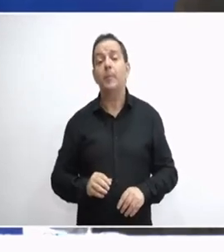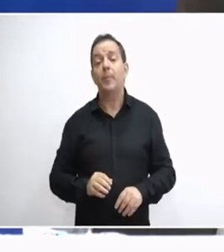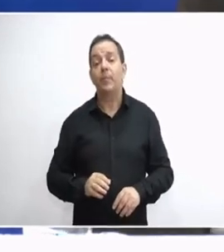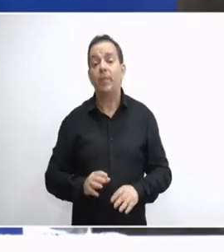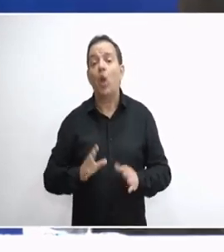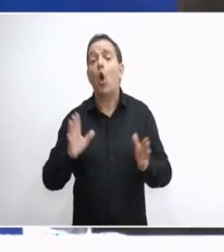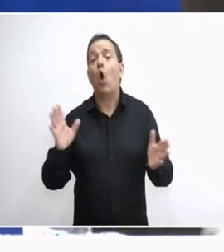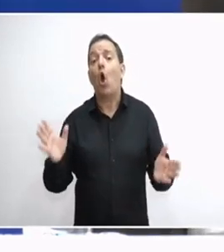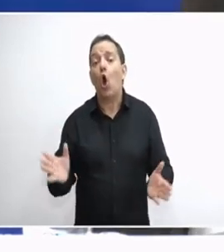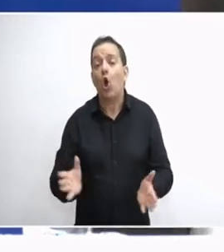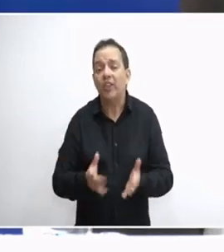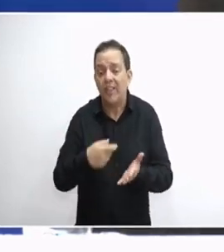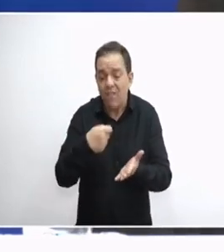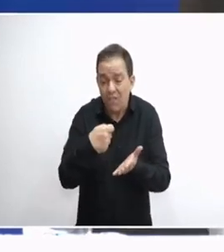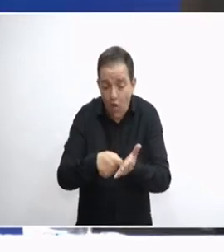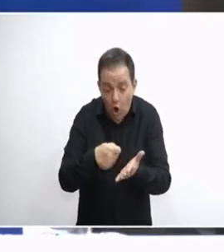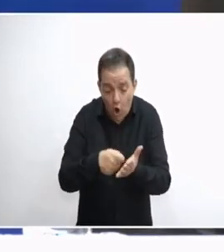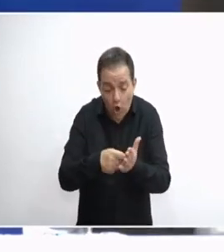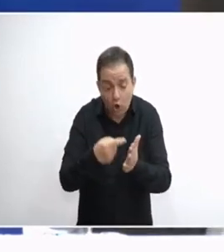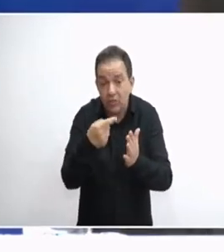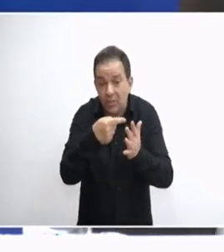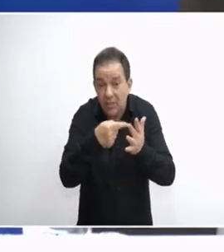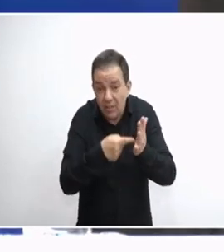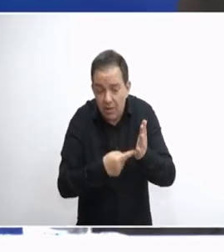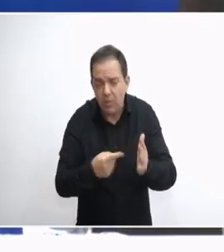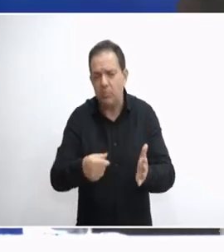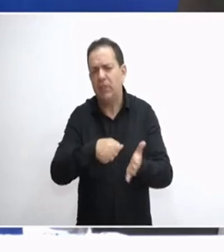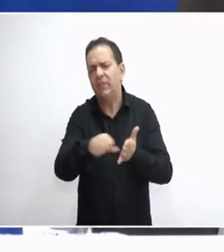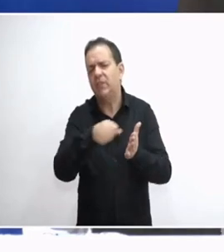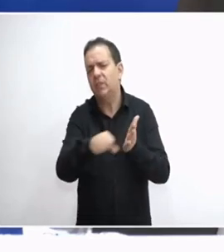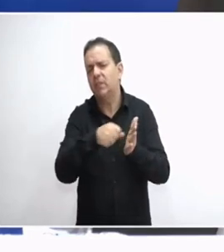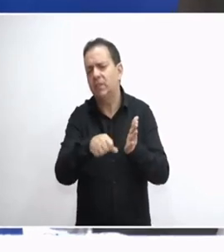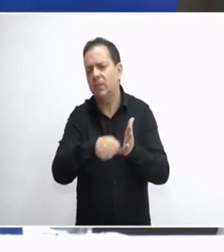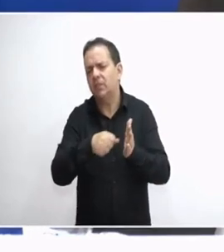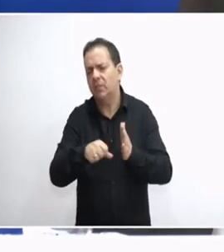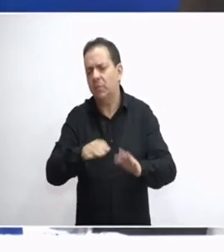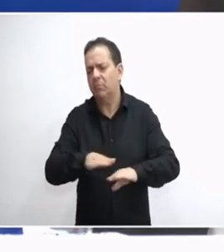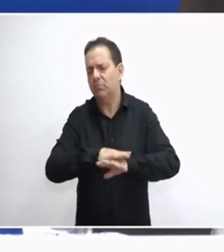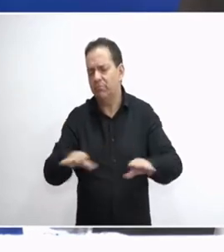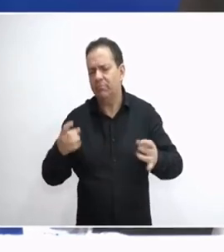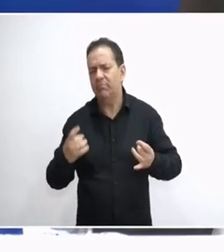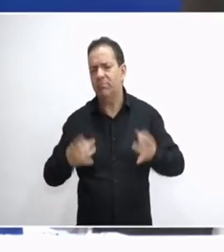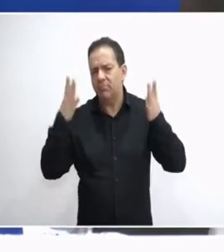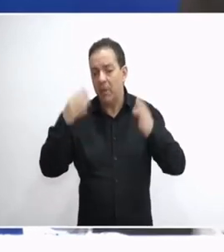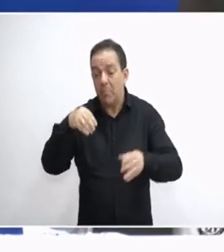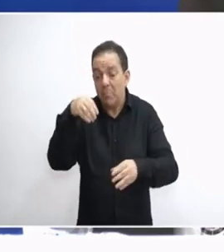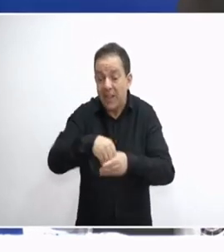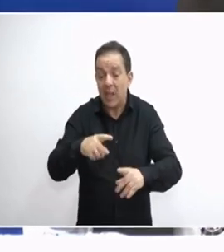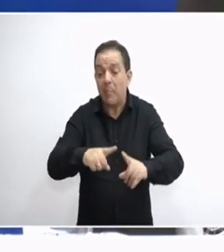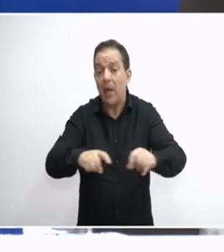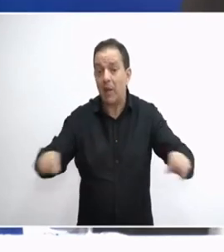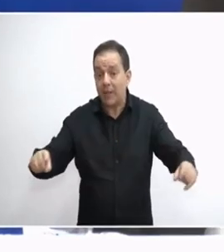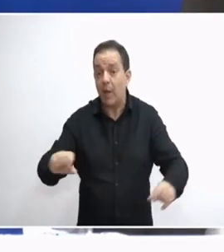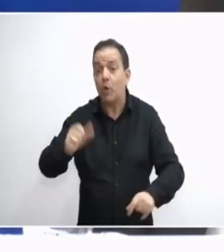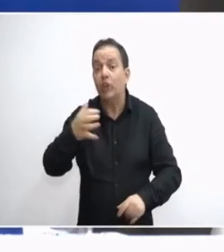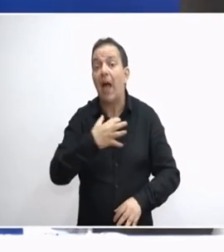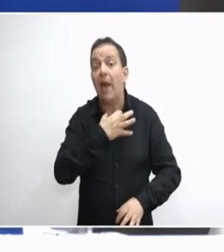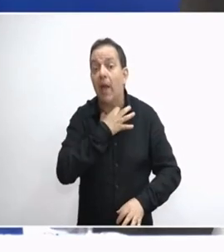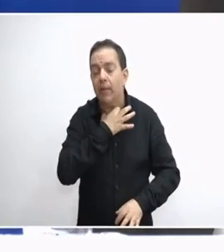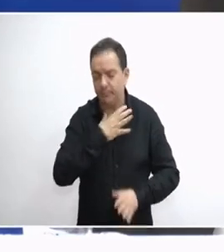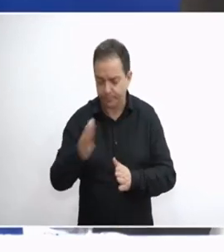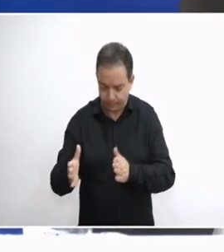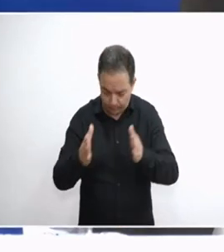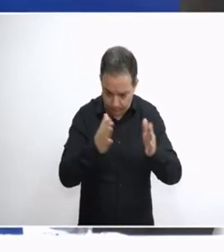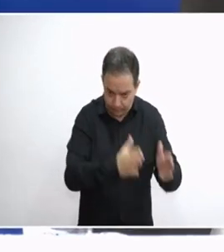άκυρο, άδικο φόρο μαύρο που πρέπει να μην έχει ο πολίτης στα εμπορεύματά του. Και δει στα πρώτης ανάγκης. Απ' την άλλη,